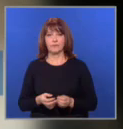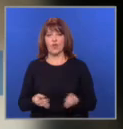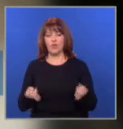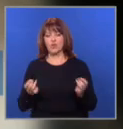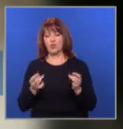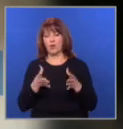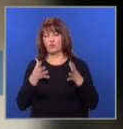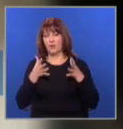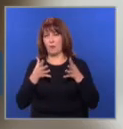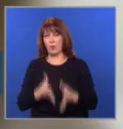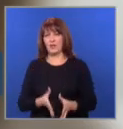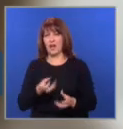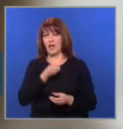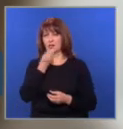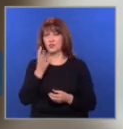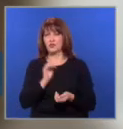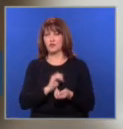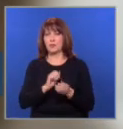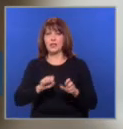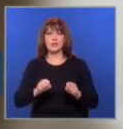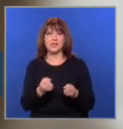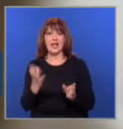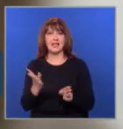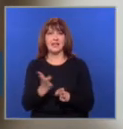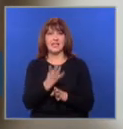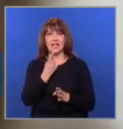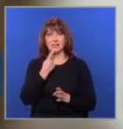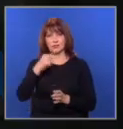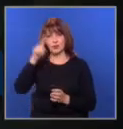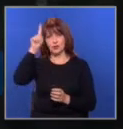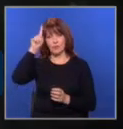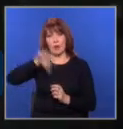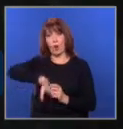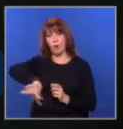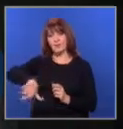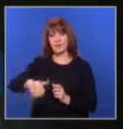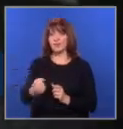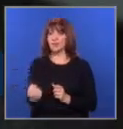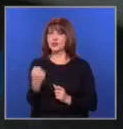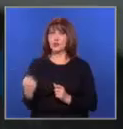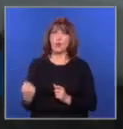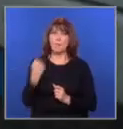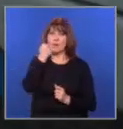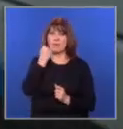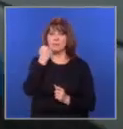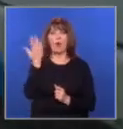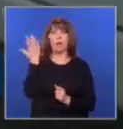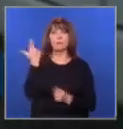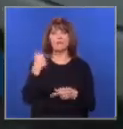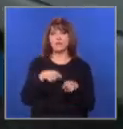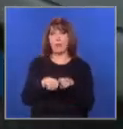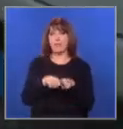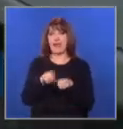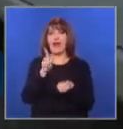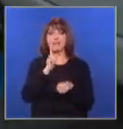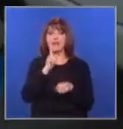Нов, брутален случай на домашно насилие. 19-годишно момиче е отвлечено и жестоко пребито от бившия си приятел в